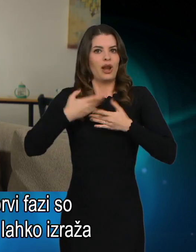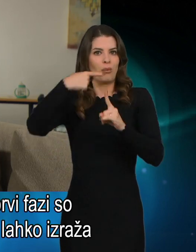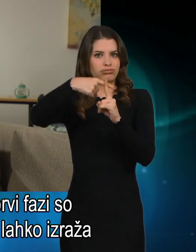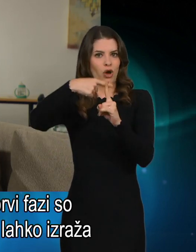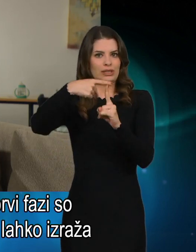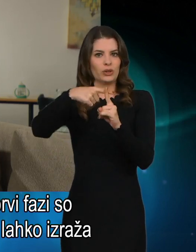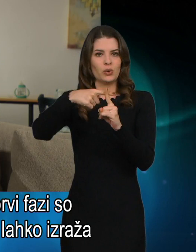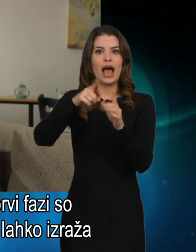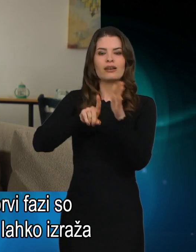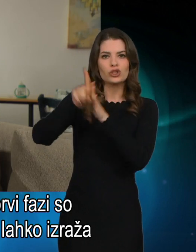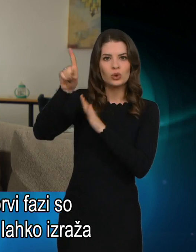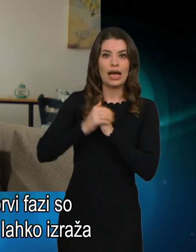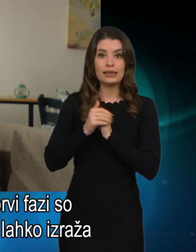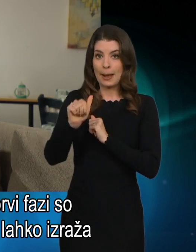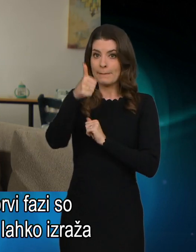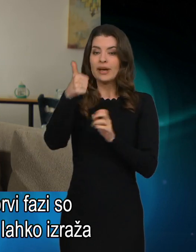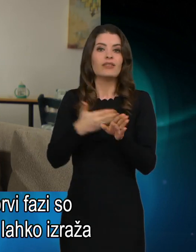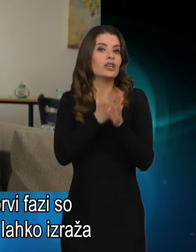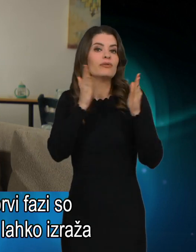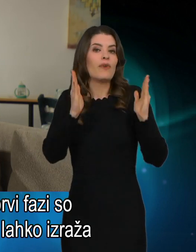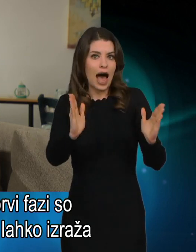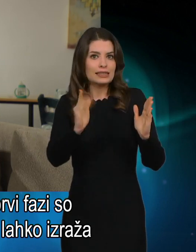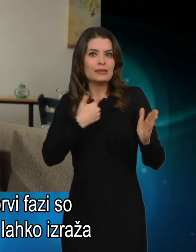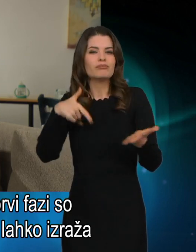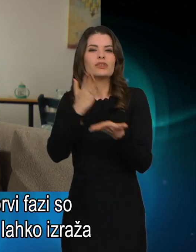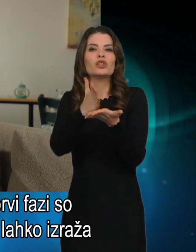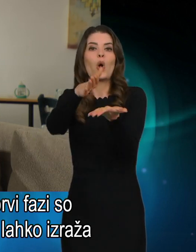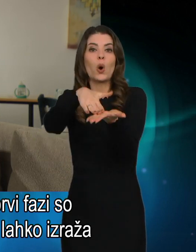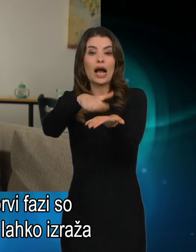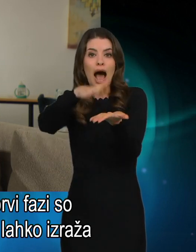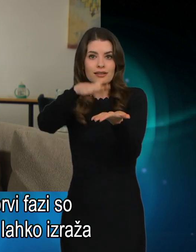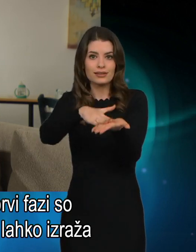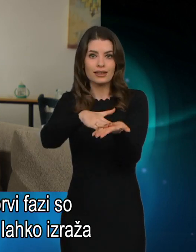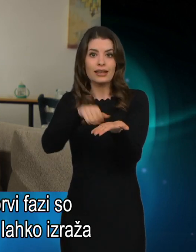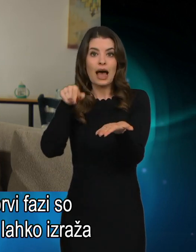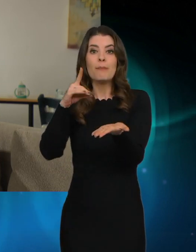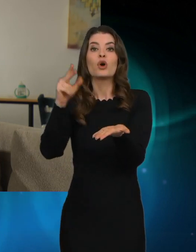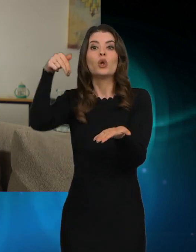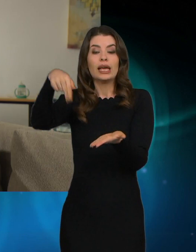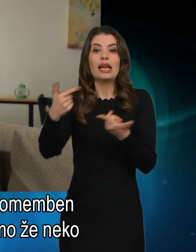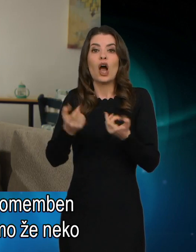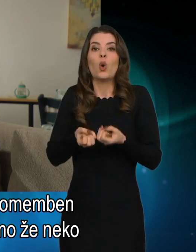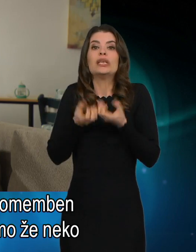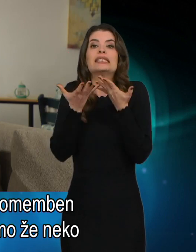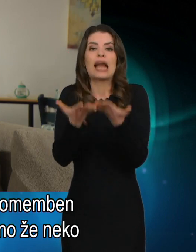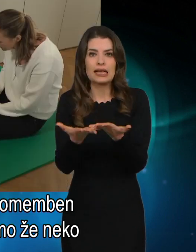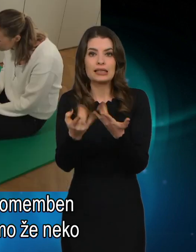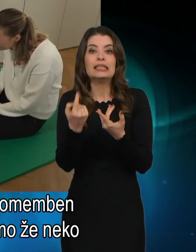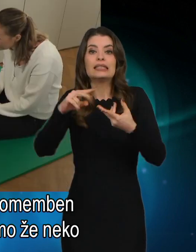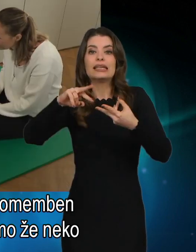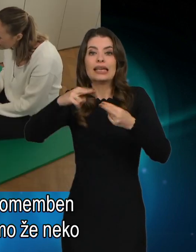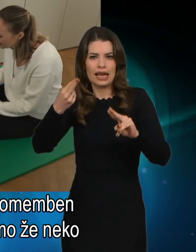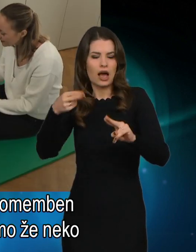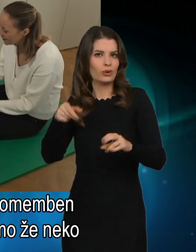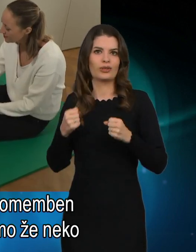na tej prvi fazi so dokazali, da se protein lahko izraža iz gena, kar je zelo pomemben korak.